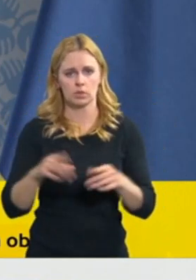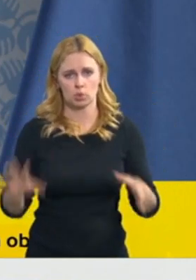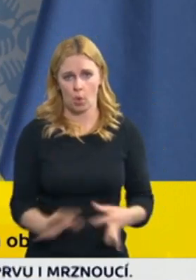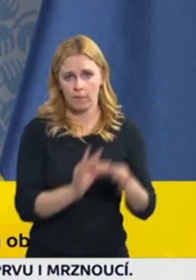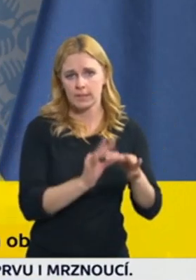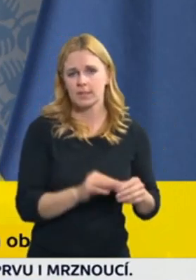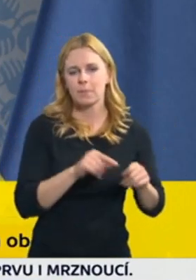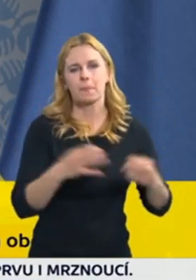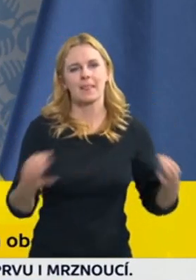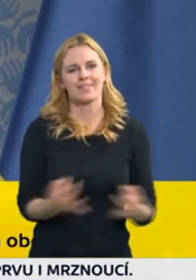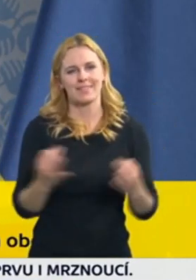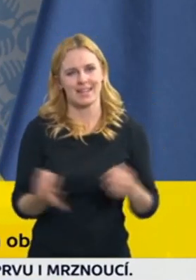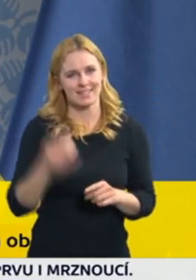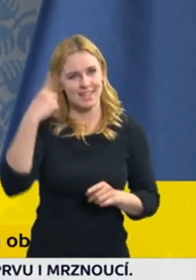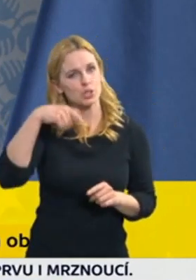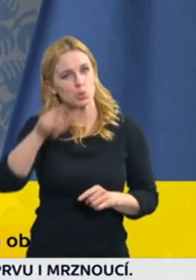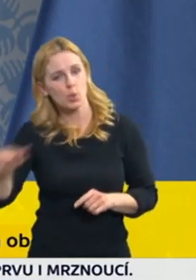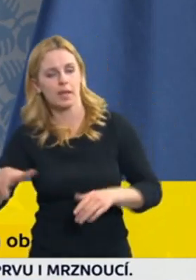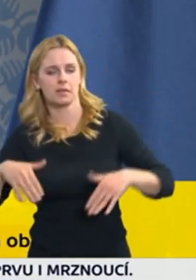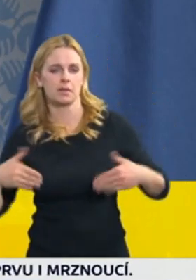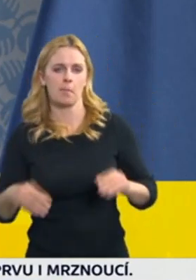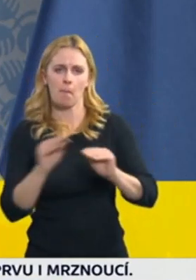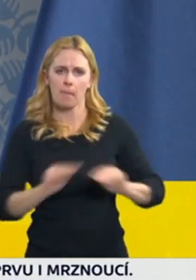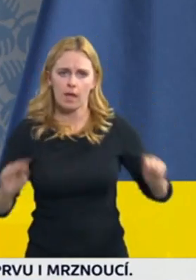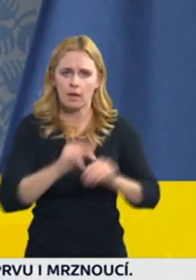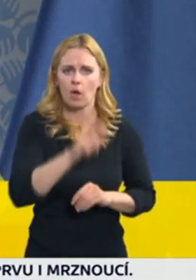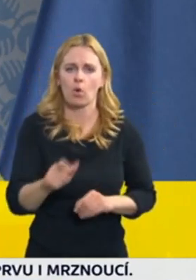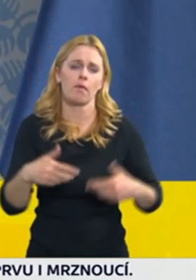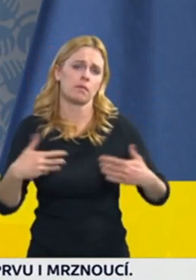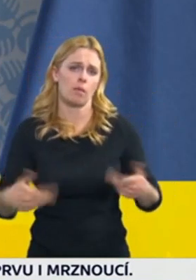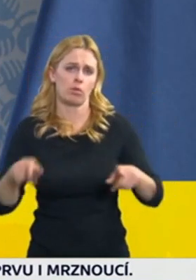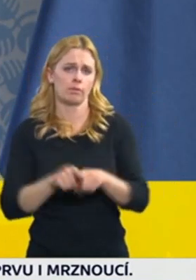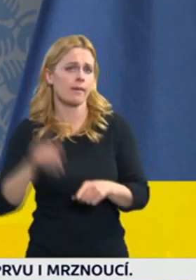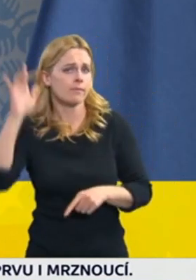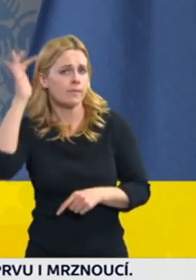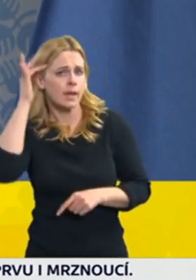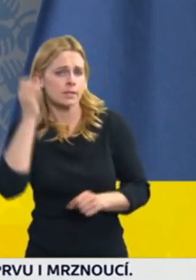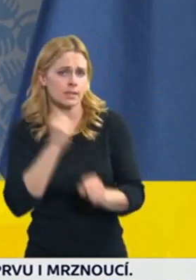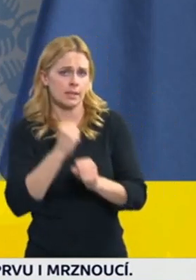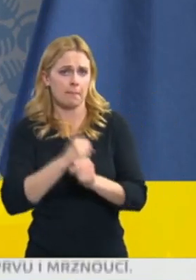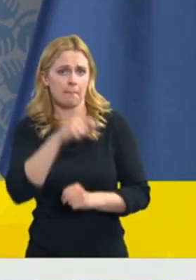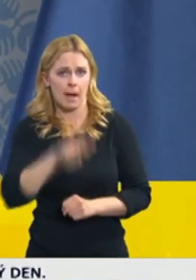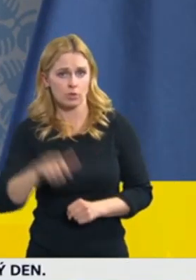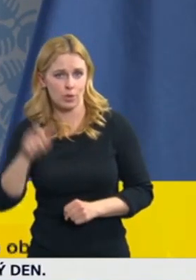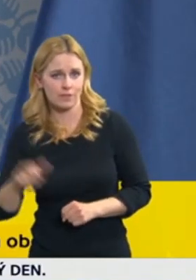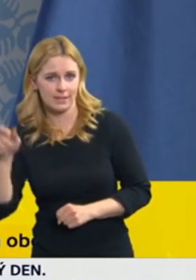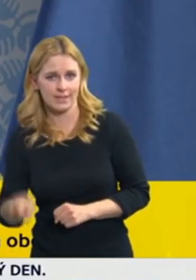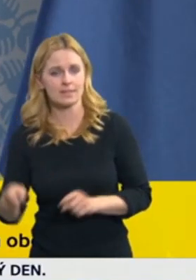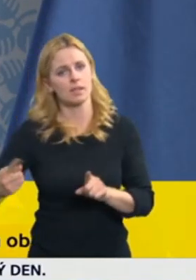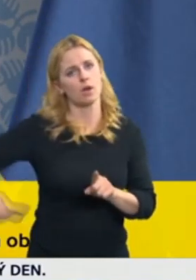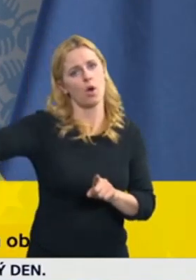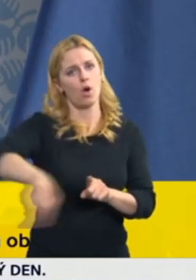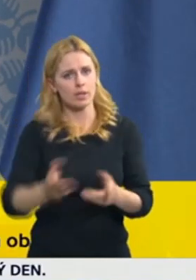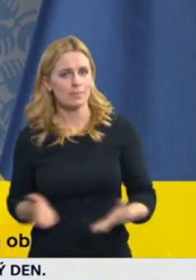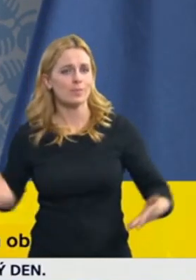studentů, případně pedagogů nebo vědeckých pracovníků k digitalizovaným dílům v takzvaných digitálních